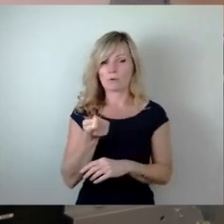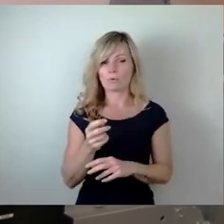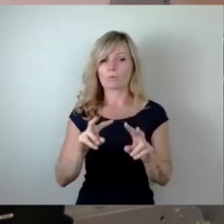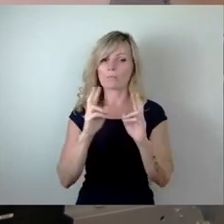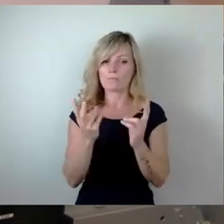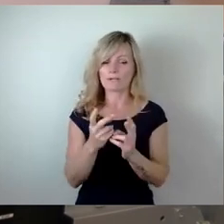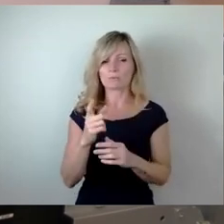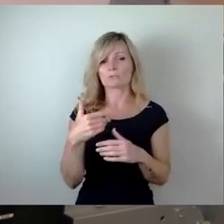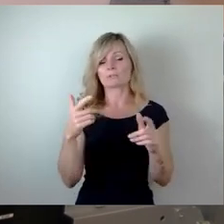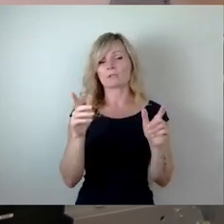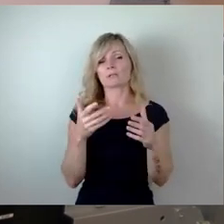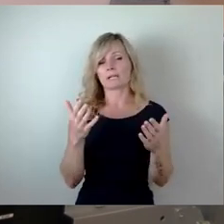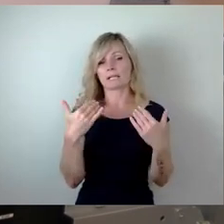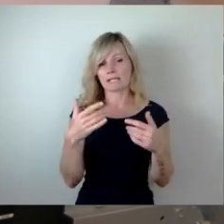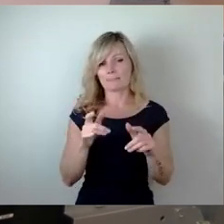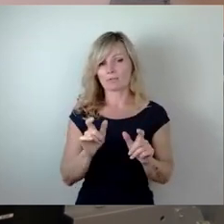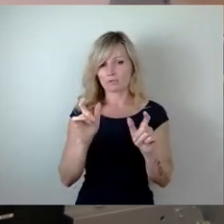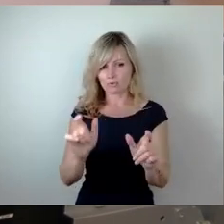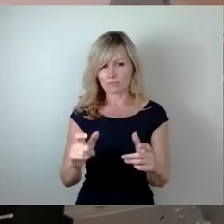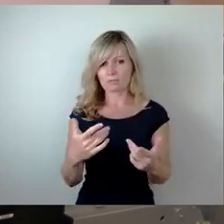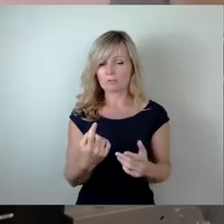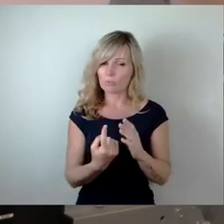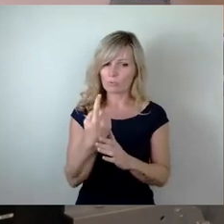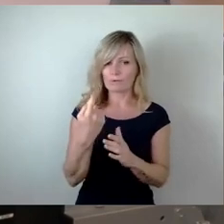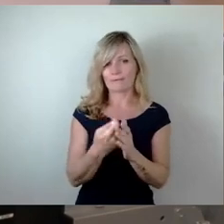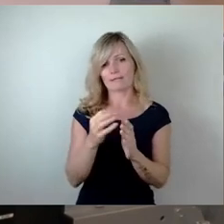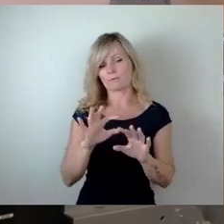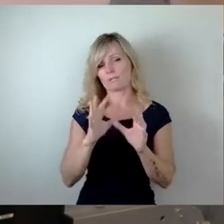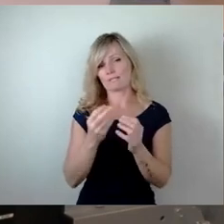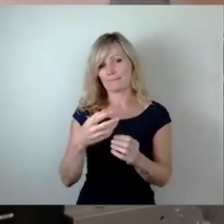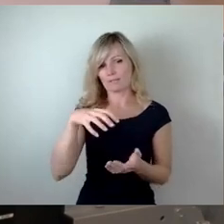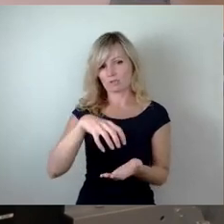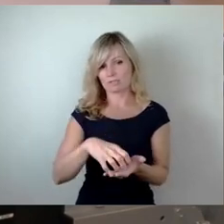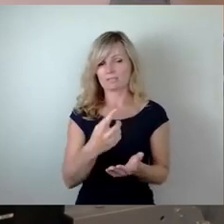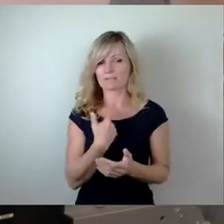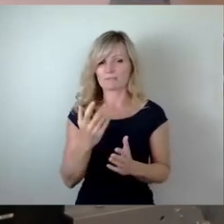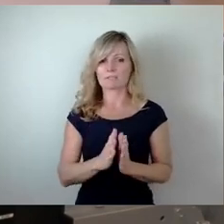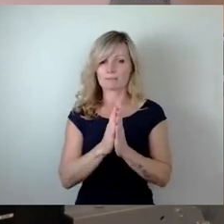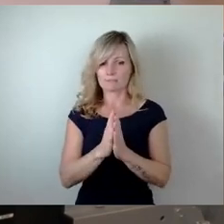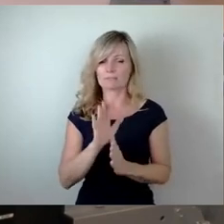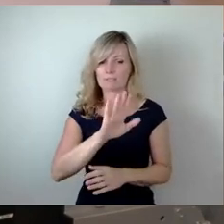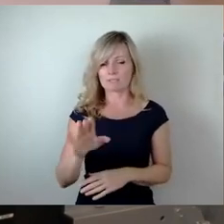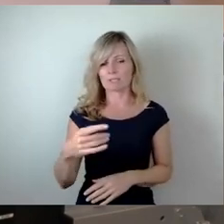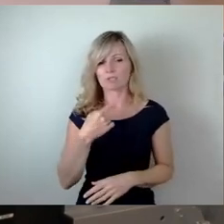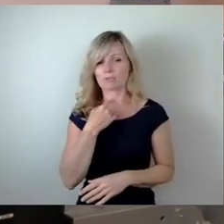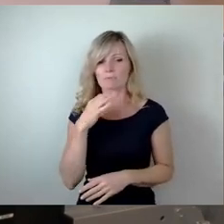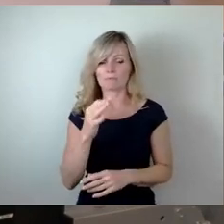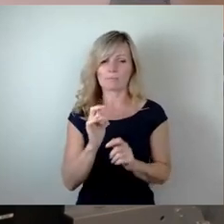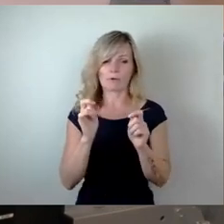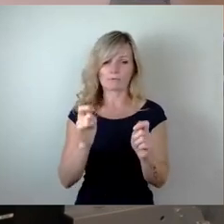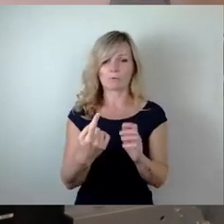zur Sicherung der Umweltbildung unter anderem einen hohen Wert für die gesamte Stadt. Wir bitten Sie, Ihre Stimme für die Beauftragung des